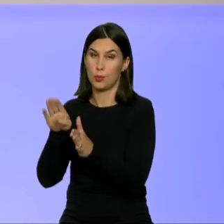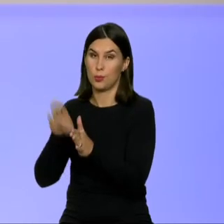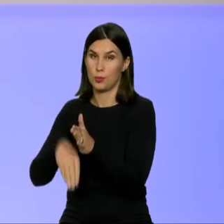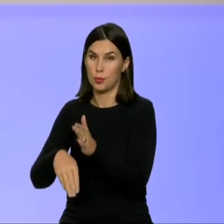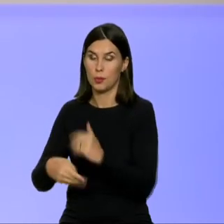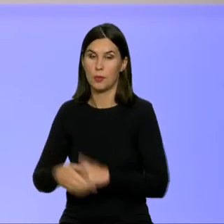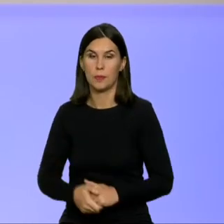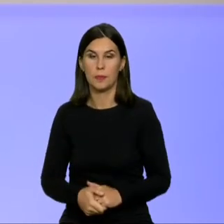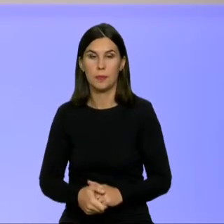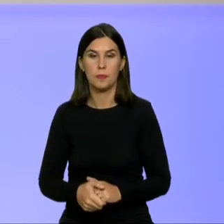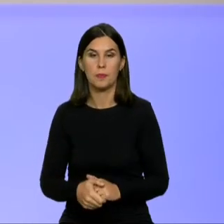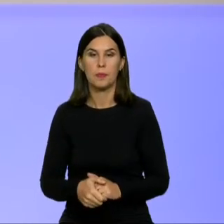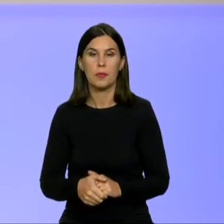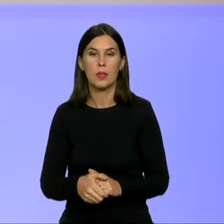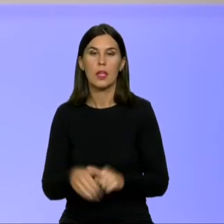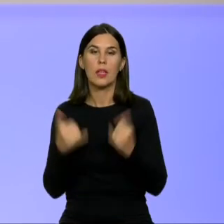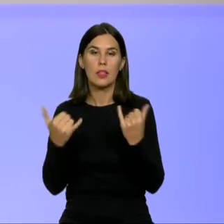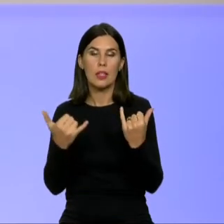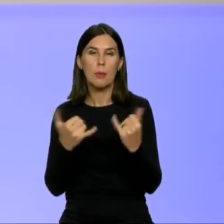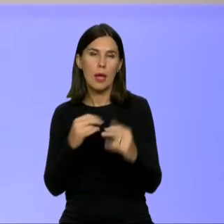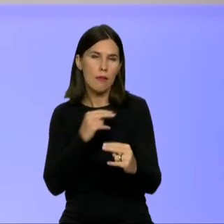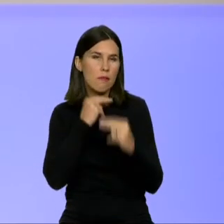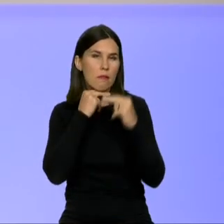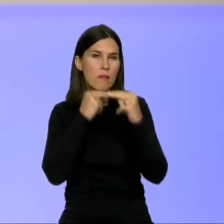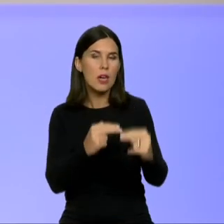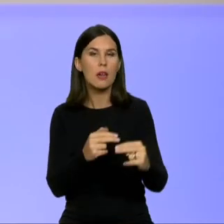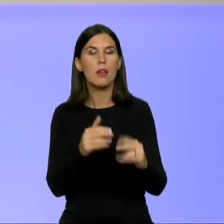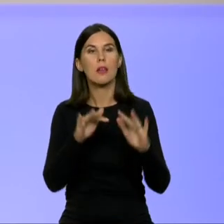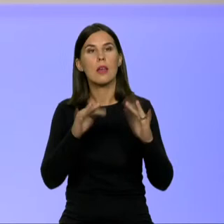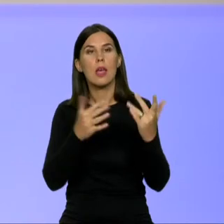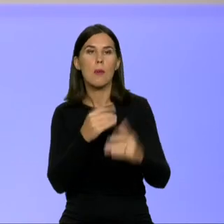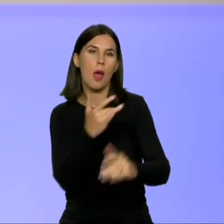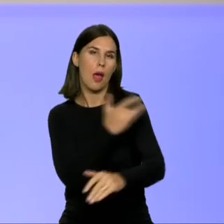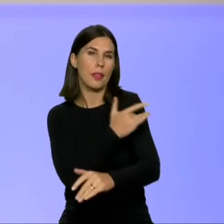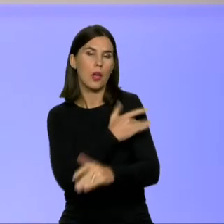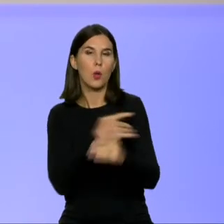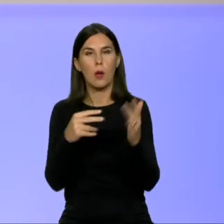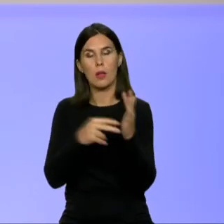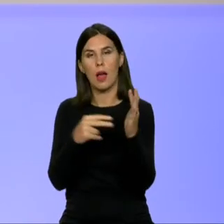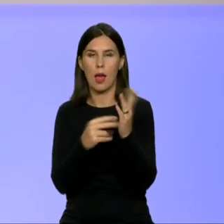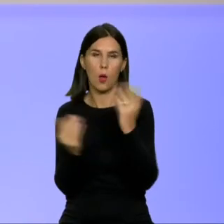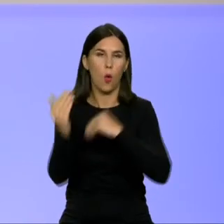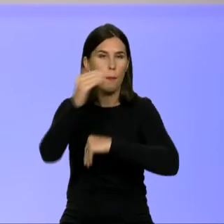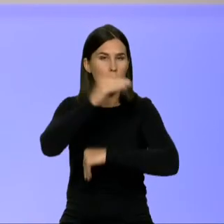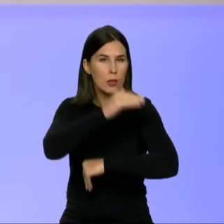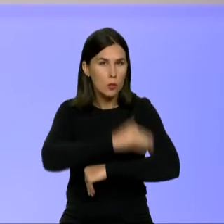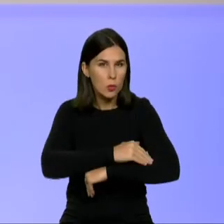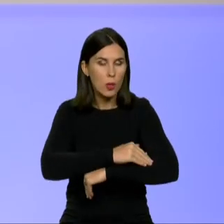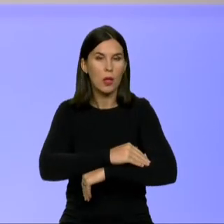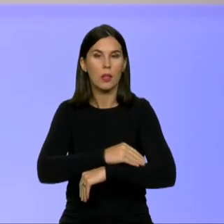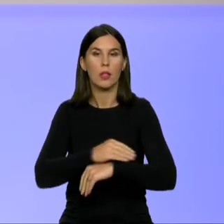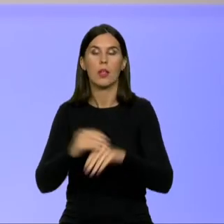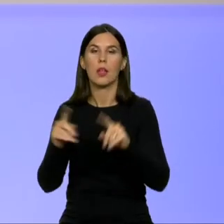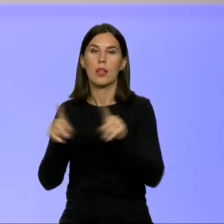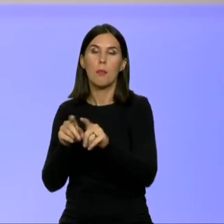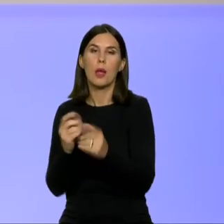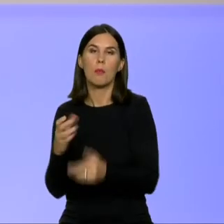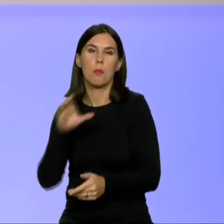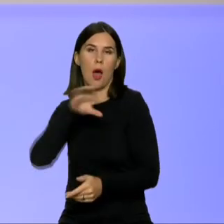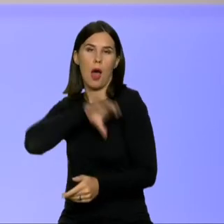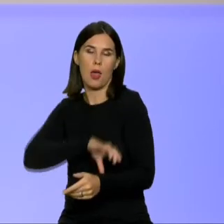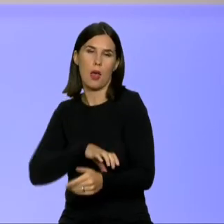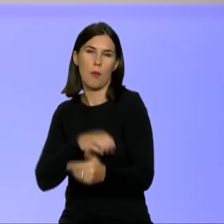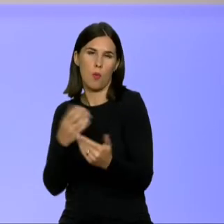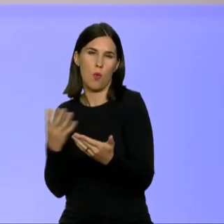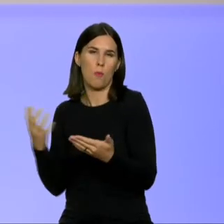energijos kainų kompensavimui ir pajamų didinimui. Tai atitinkamai energijos kainų kompensavimui planuojame